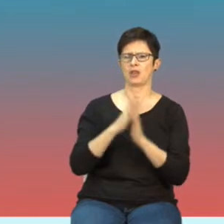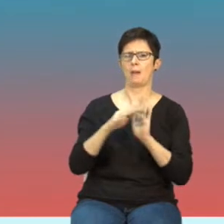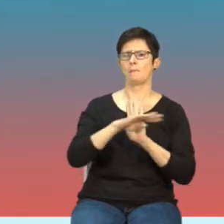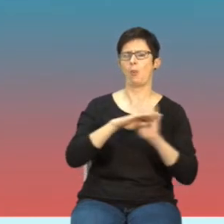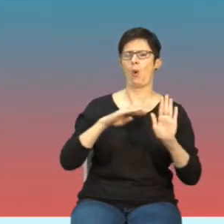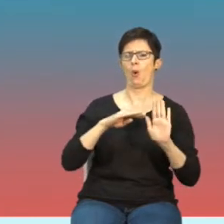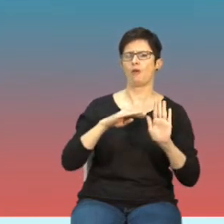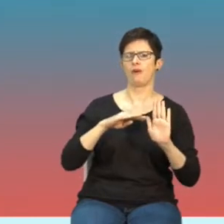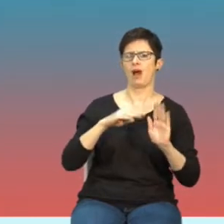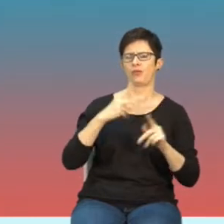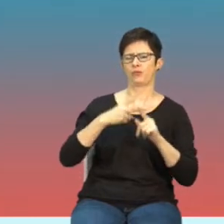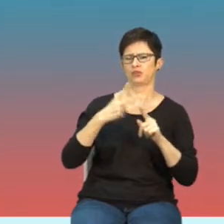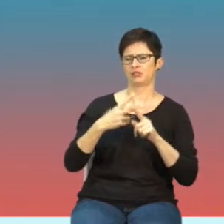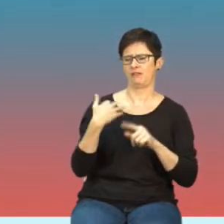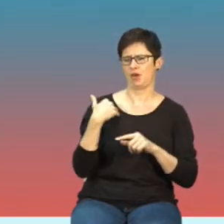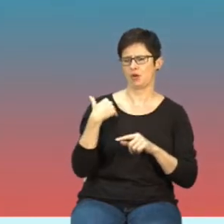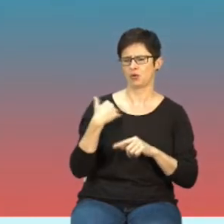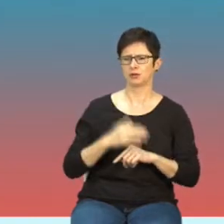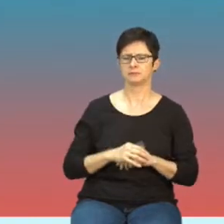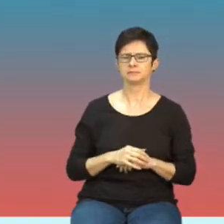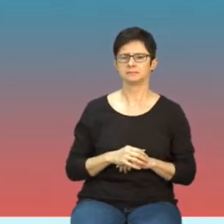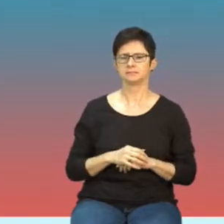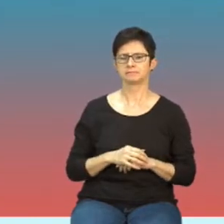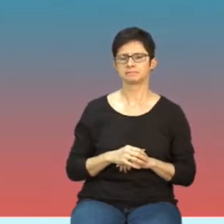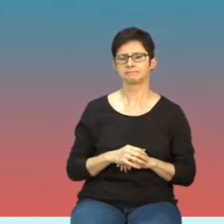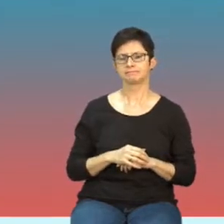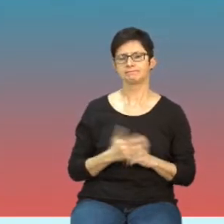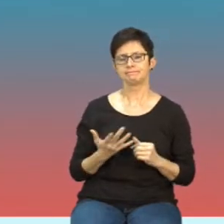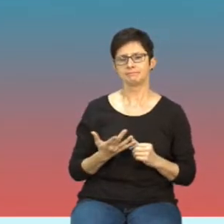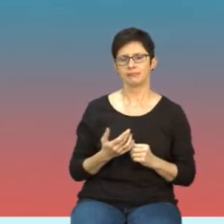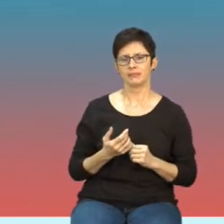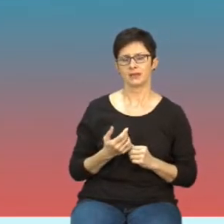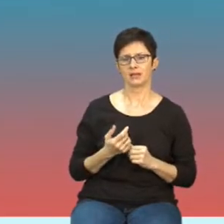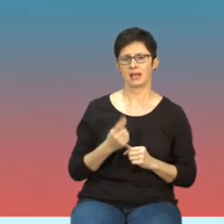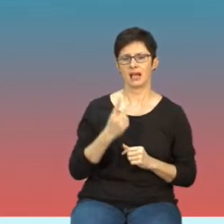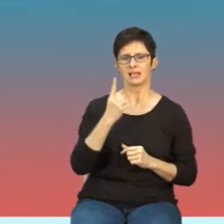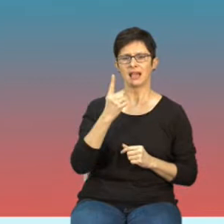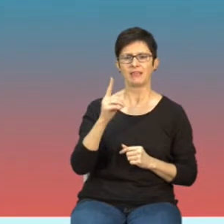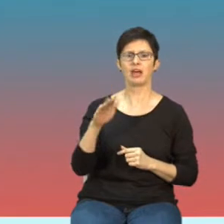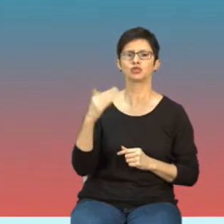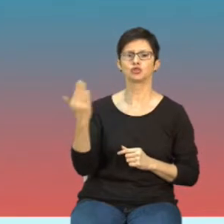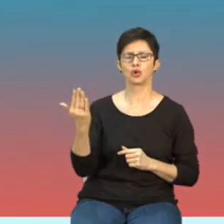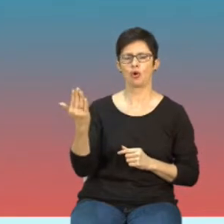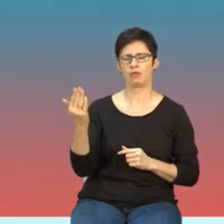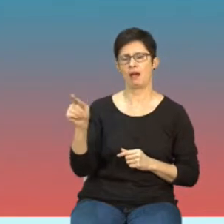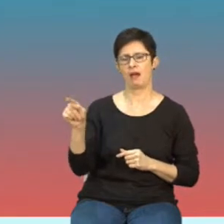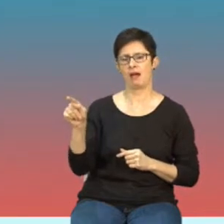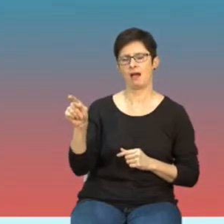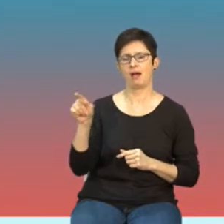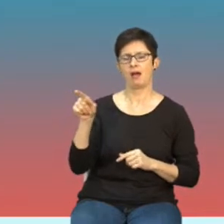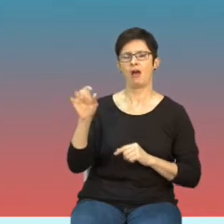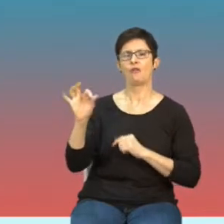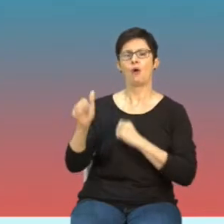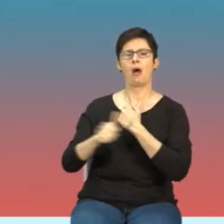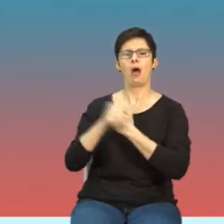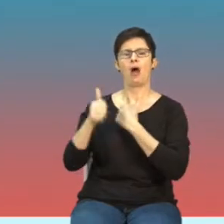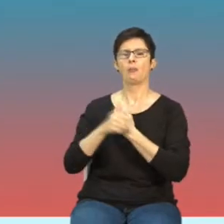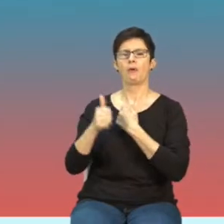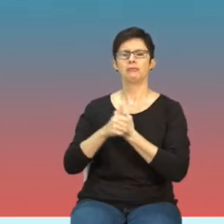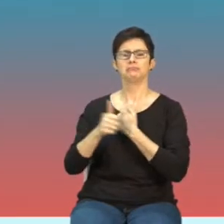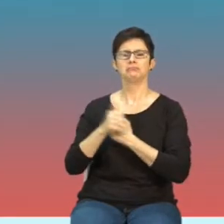argumenty, które szczególnie jedna ze stron tego sporu używała,